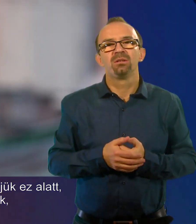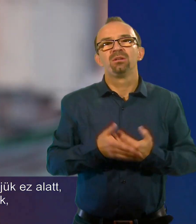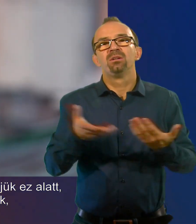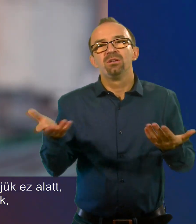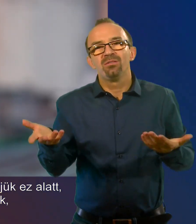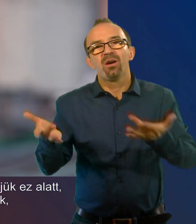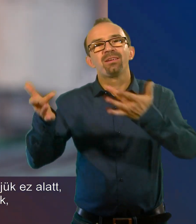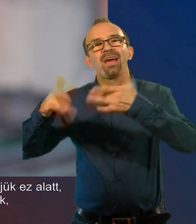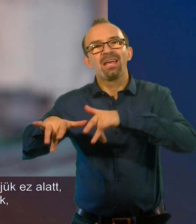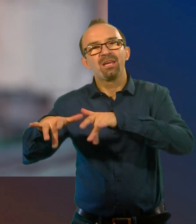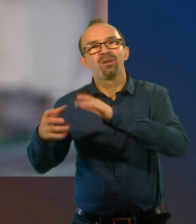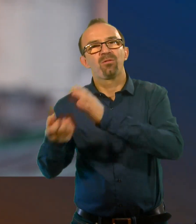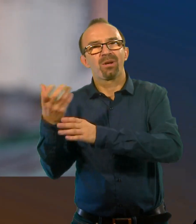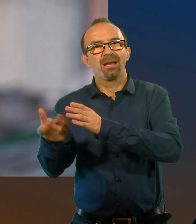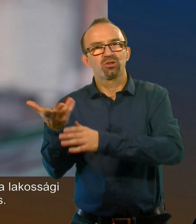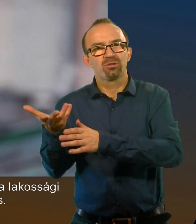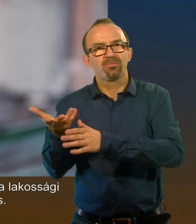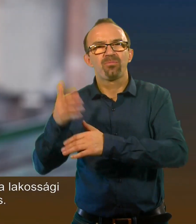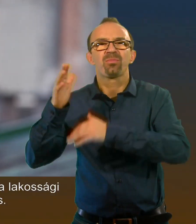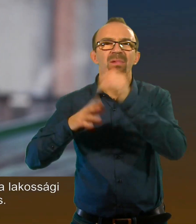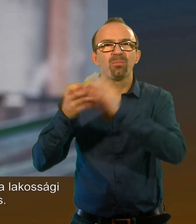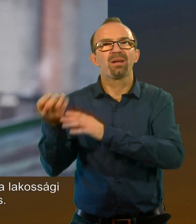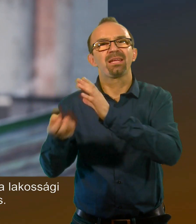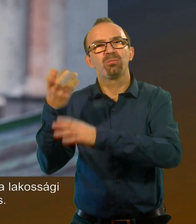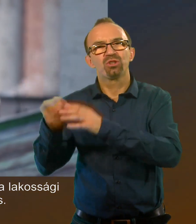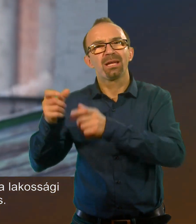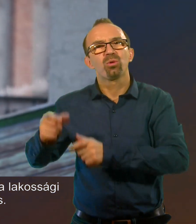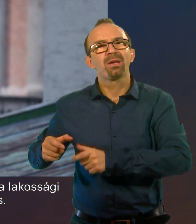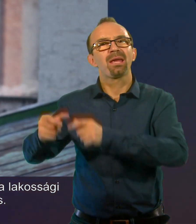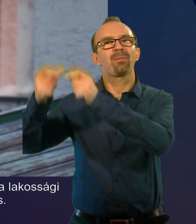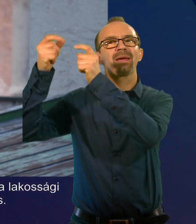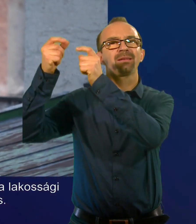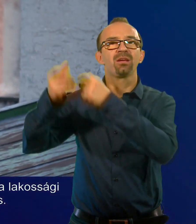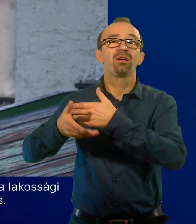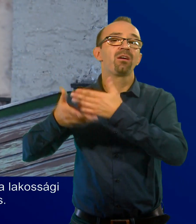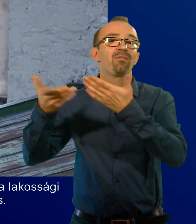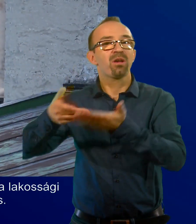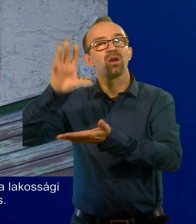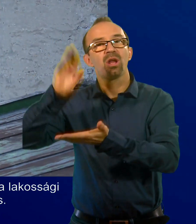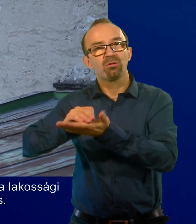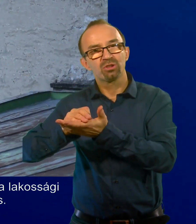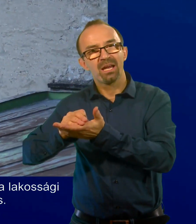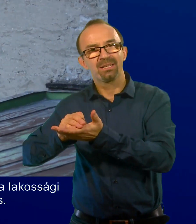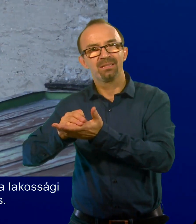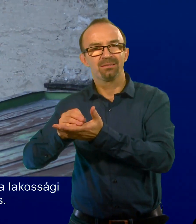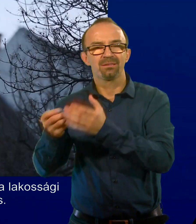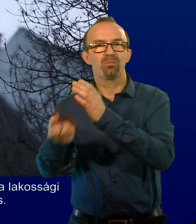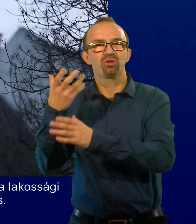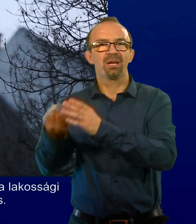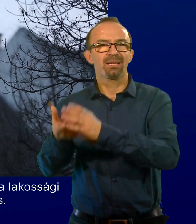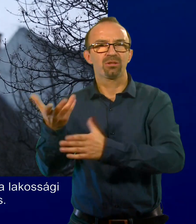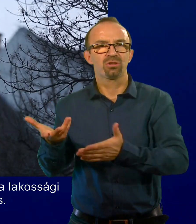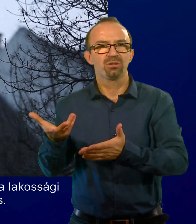vagy a helyhez kötött források, ezek ipari kibocsátok, kéményei, vagy a lakossági kibocsátás,